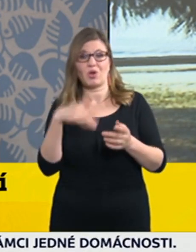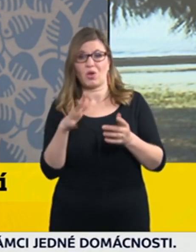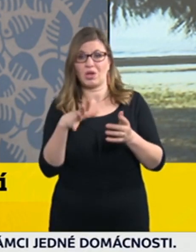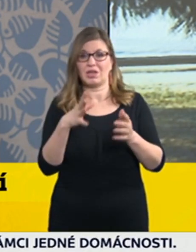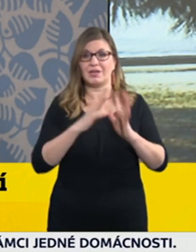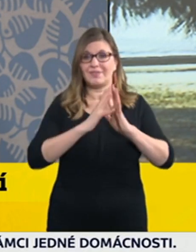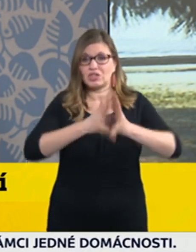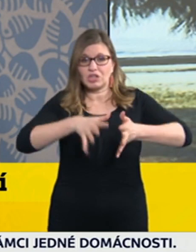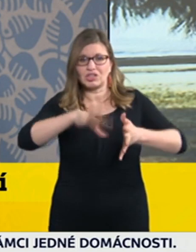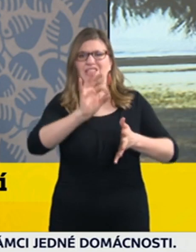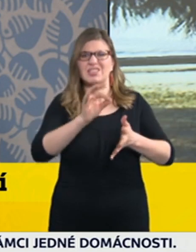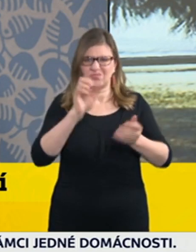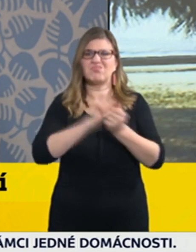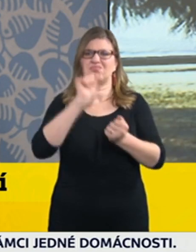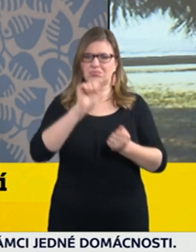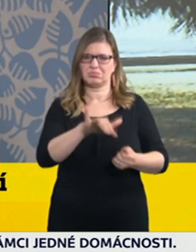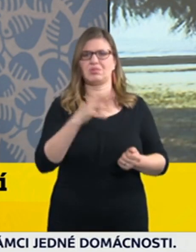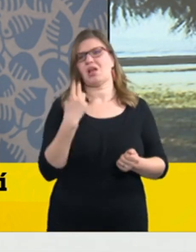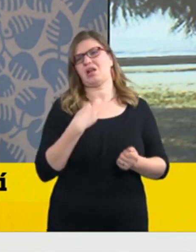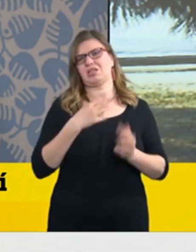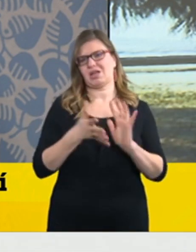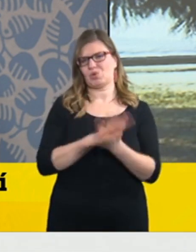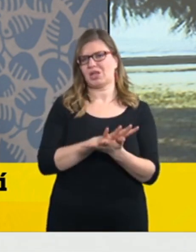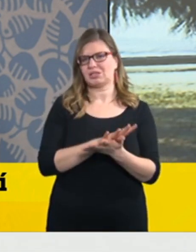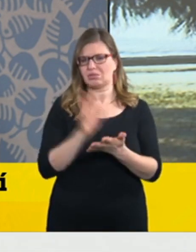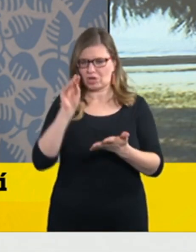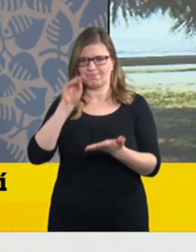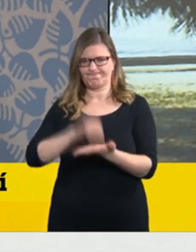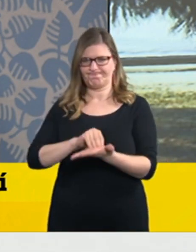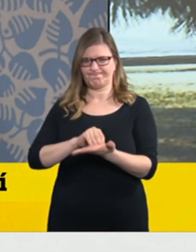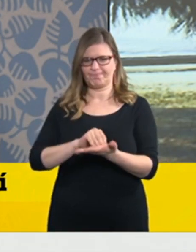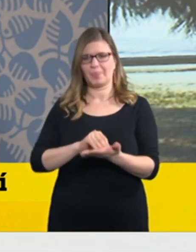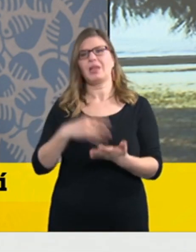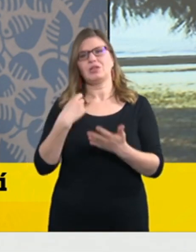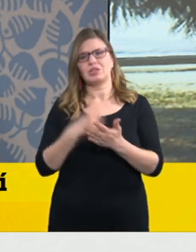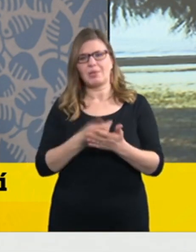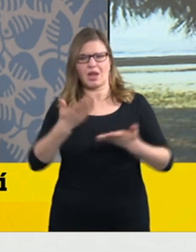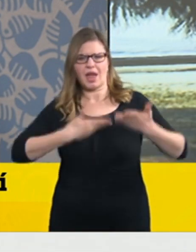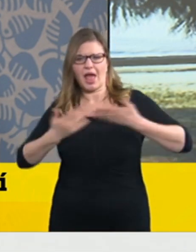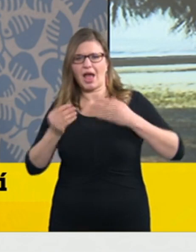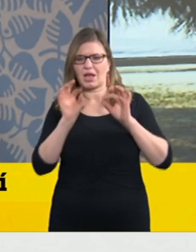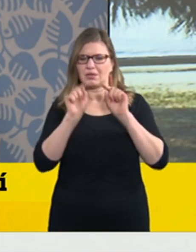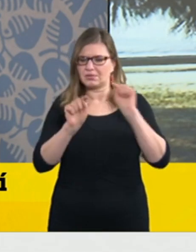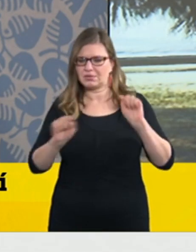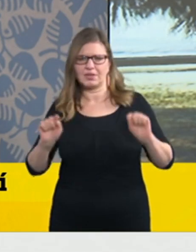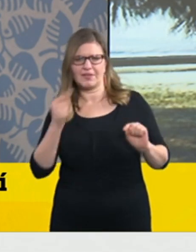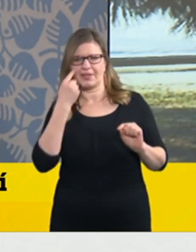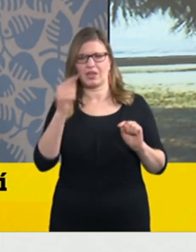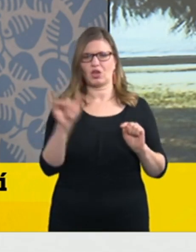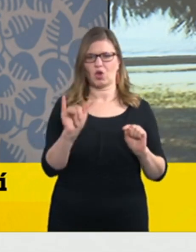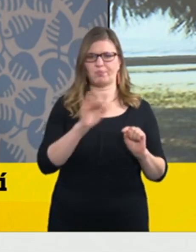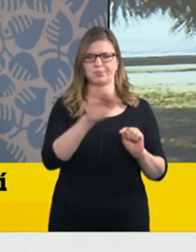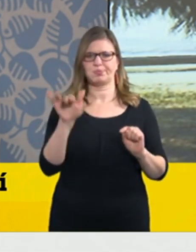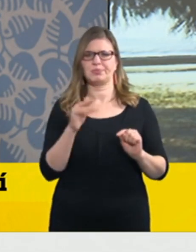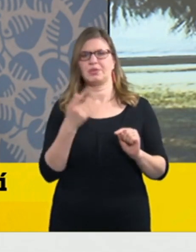varianty, což bude zase v průběhu času znamenat vlastně data o tom, jakým způsobem se tato